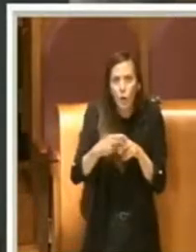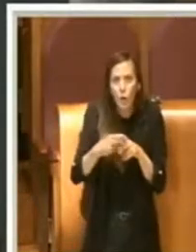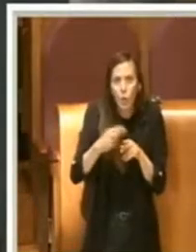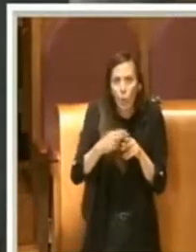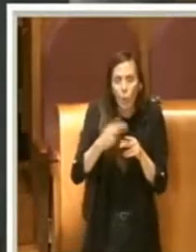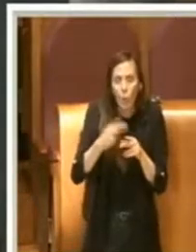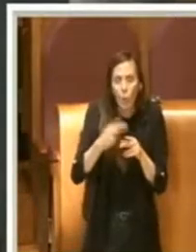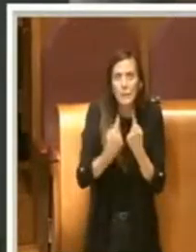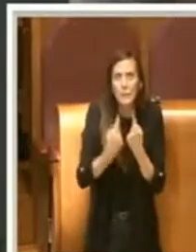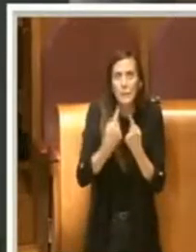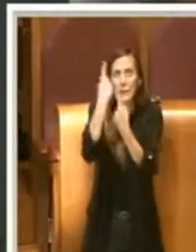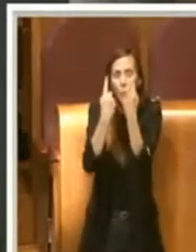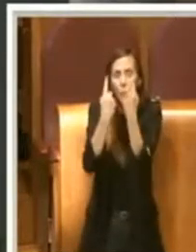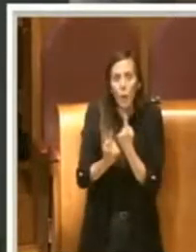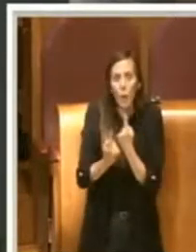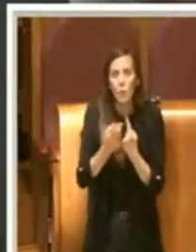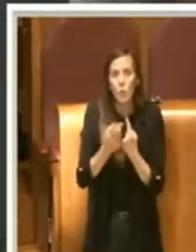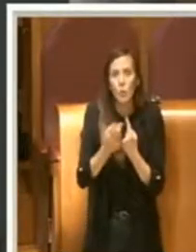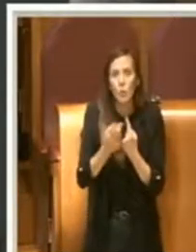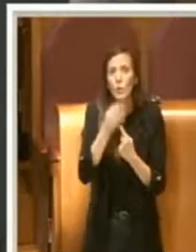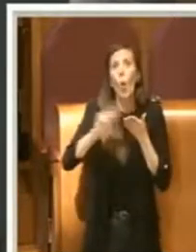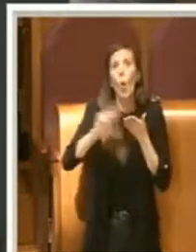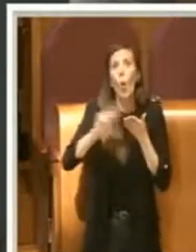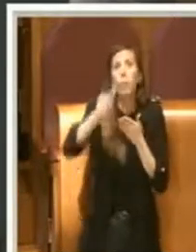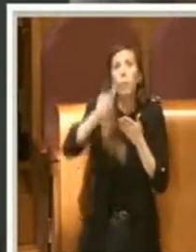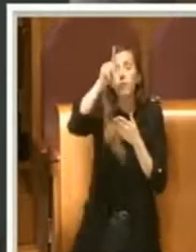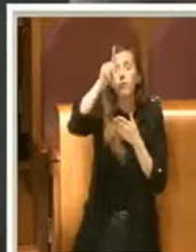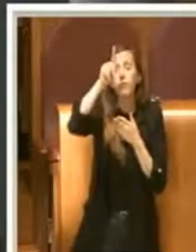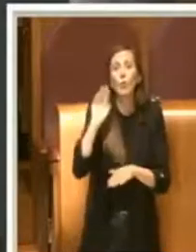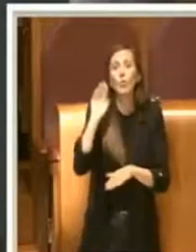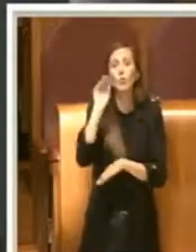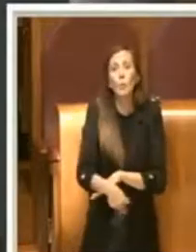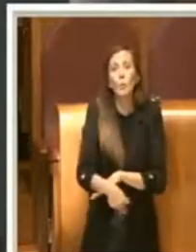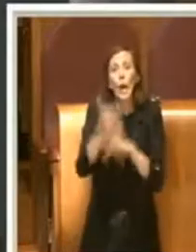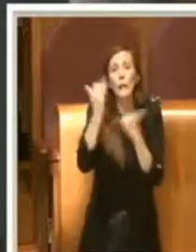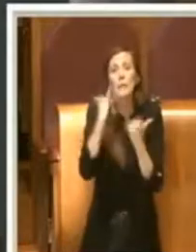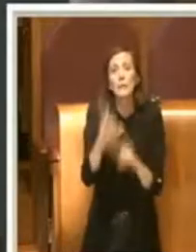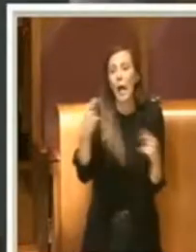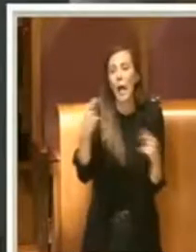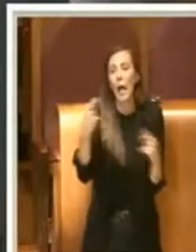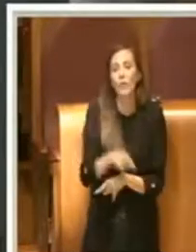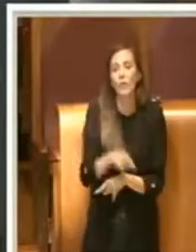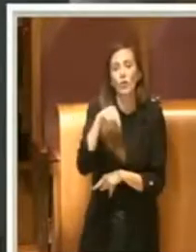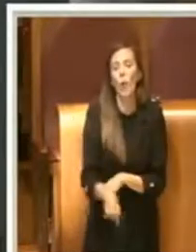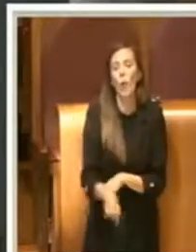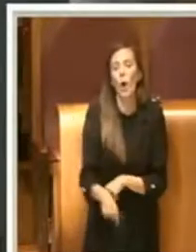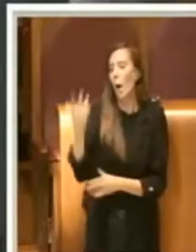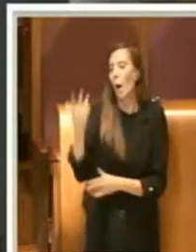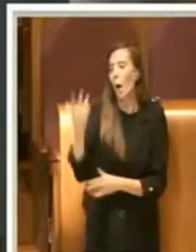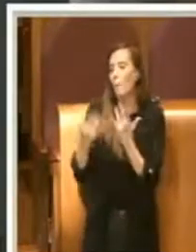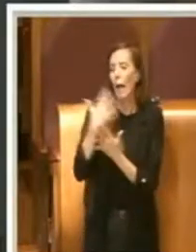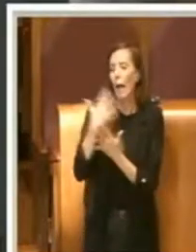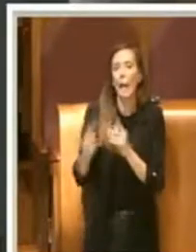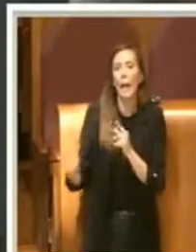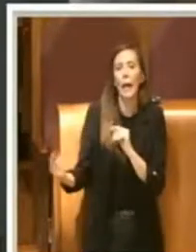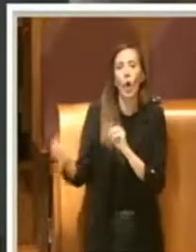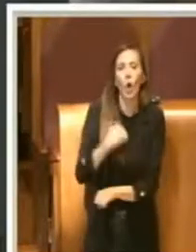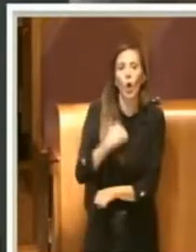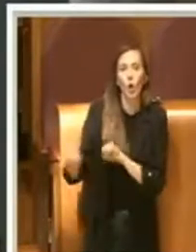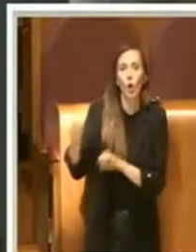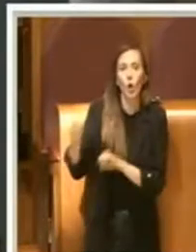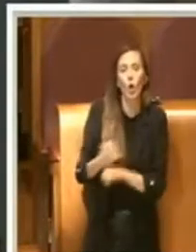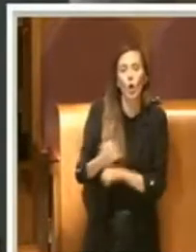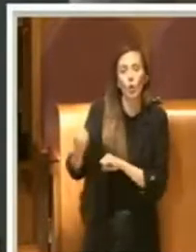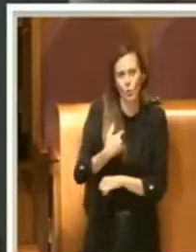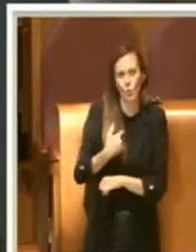passato il vaglio degli uffici, non capisco perché qui in questa città invece si debbano avere dei pareri contrari, capisco anche